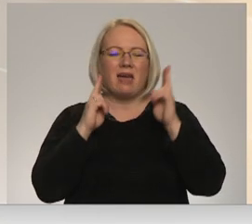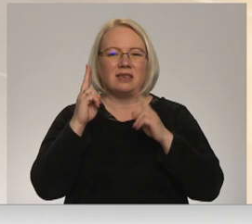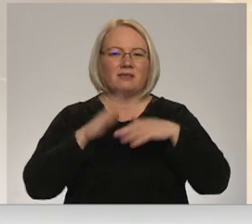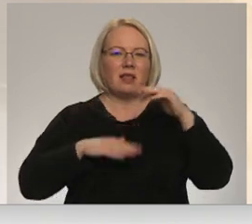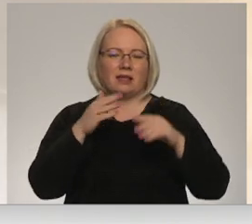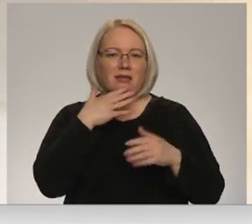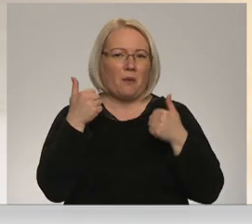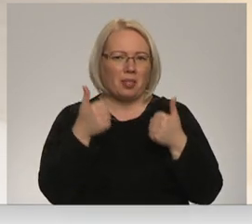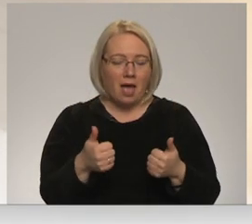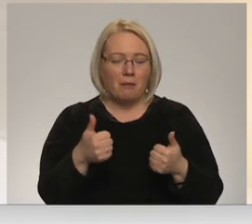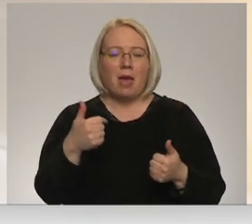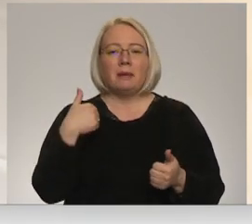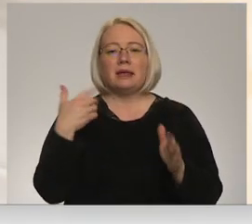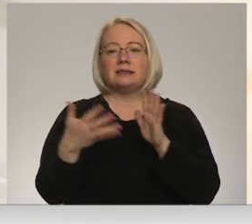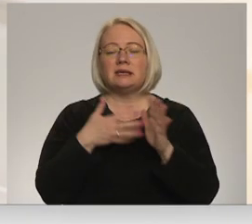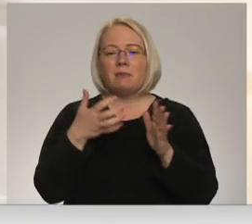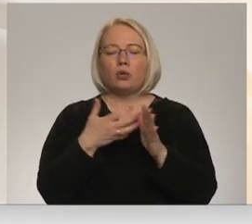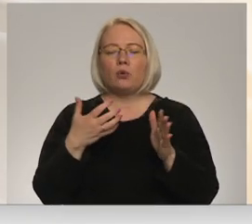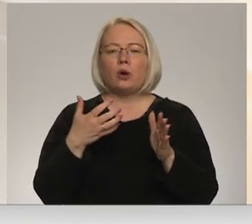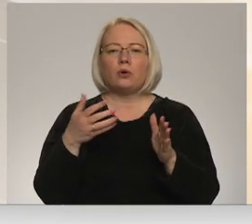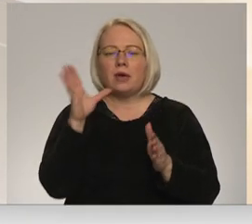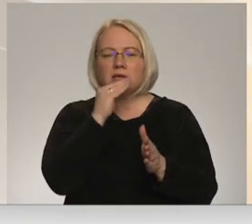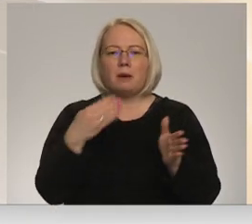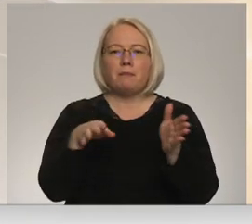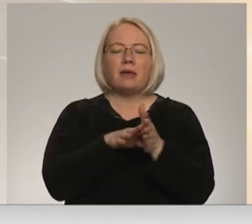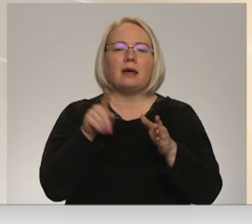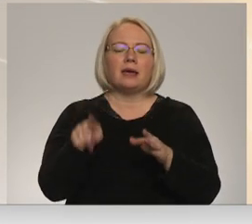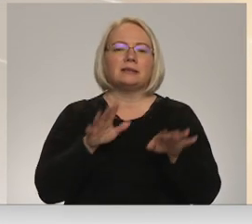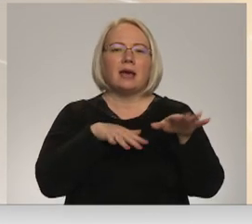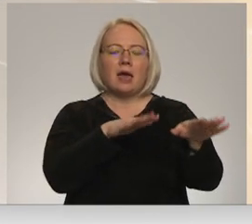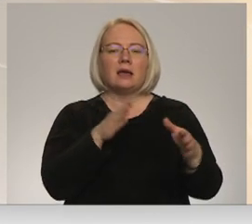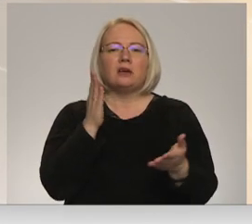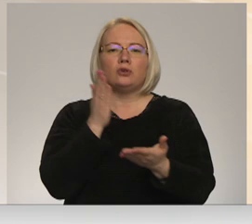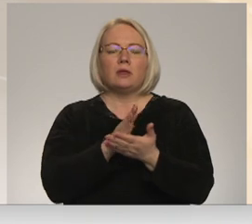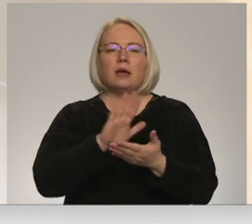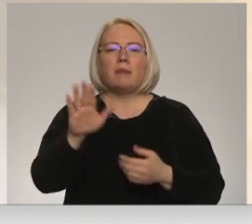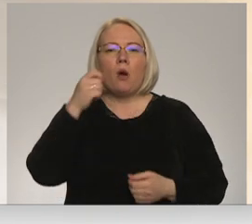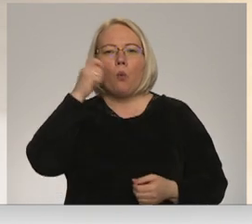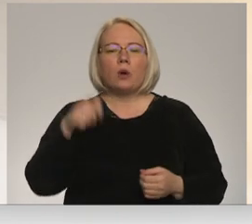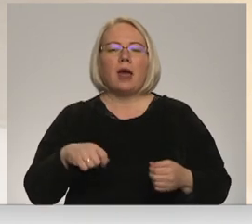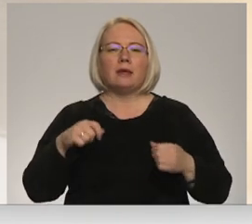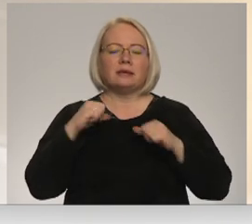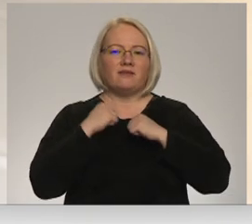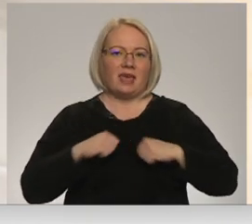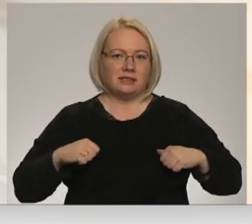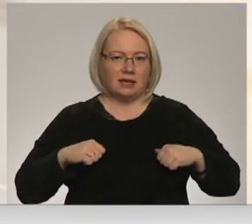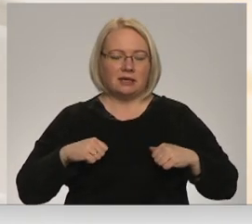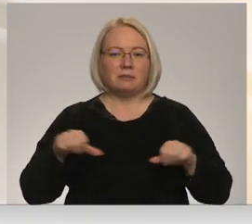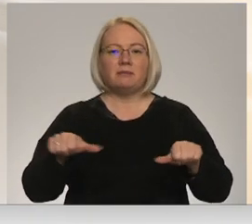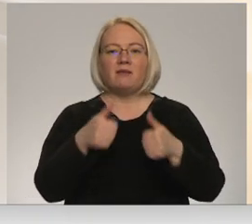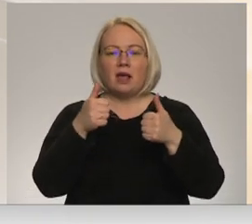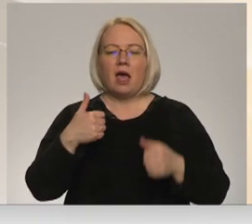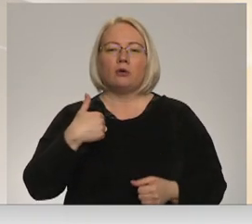es izmantoju iespēju piedalīties šajā protesta gājienā un pasākumā, kas notika pie Ukrainas vēstniecības. Bet vienlaikus es